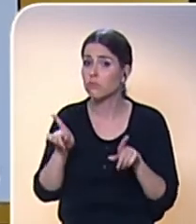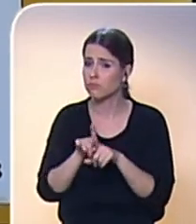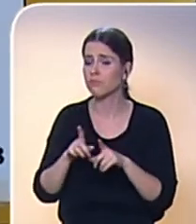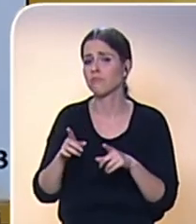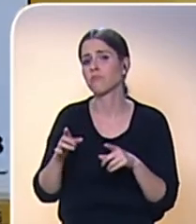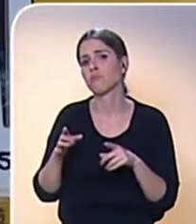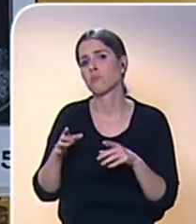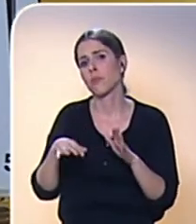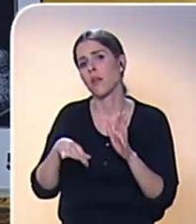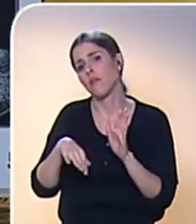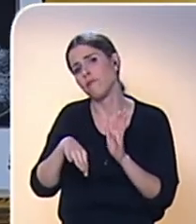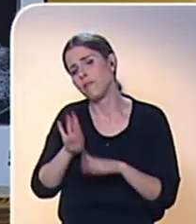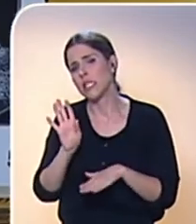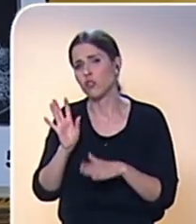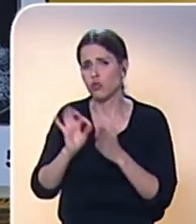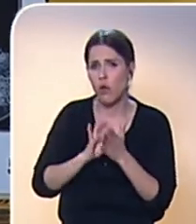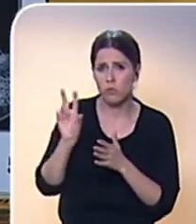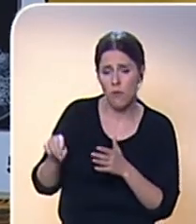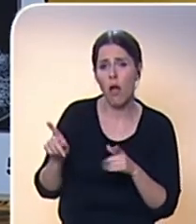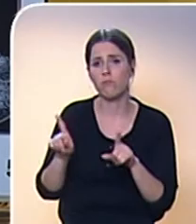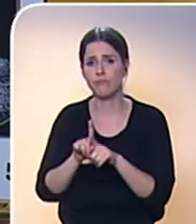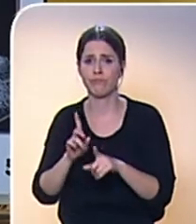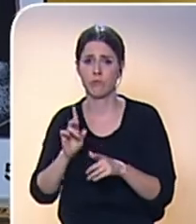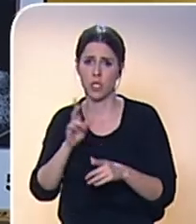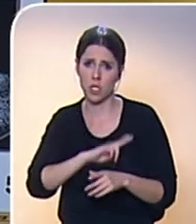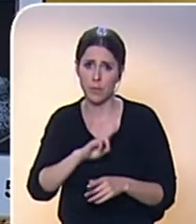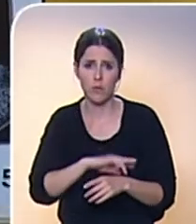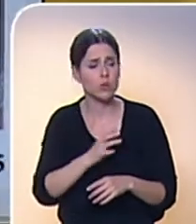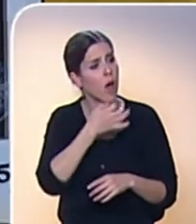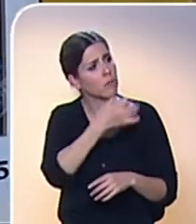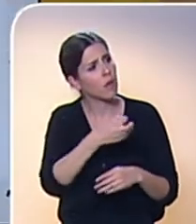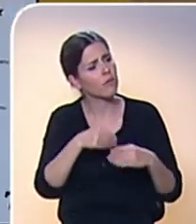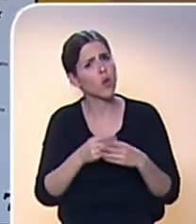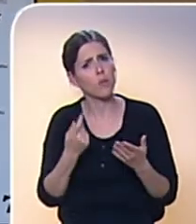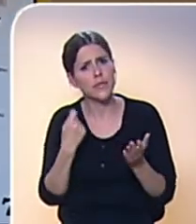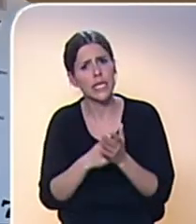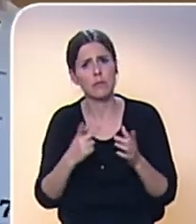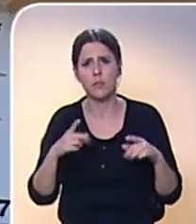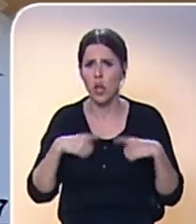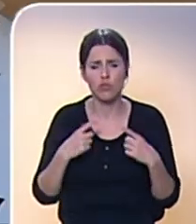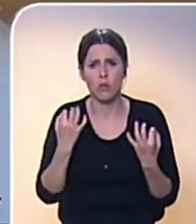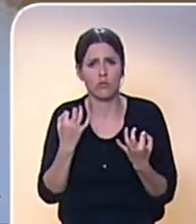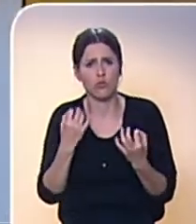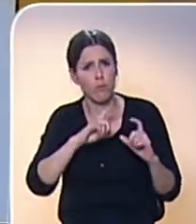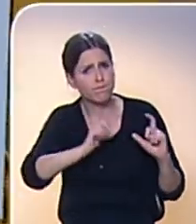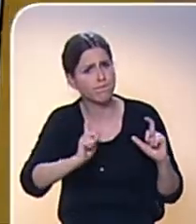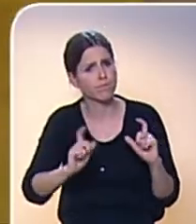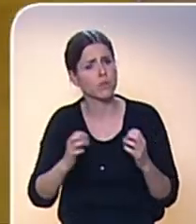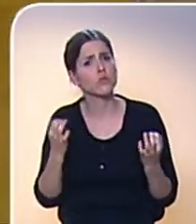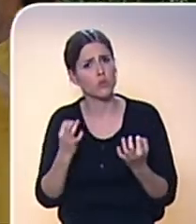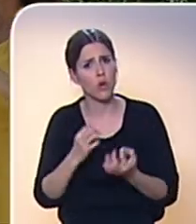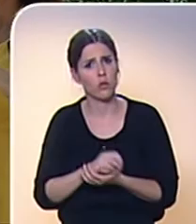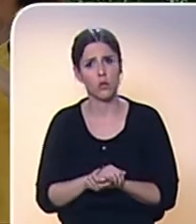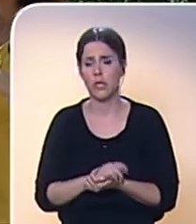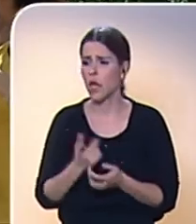muži. A když už se bavíme o typech fotoknih, tak které jsou nejčastější nebo vůbec jaké typy zážitků zaznamenáváme do fotoknih?